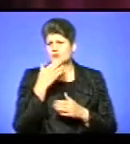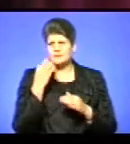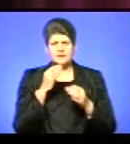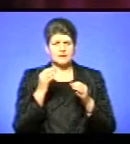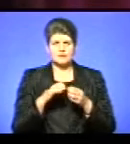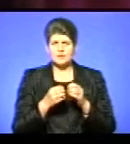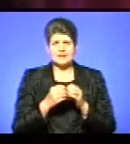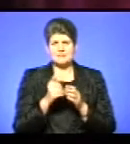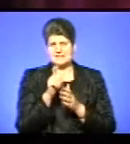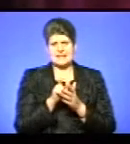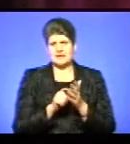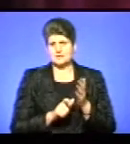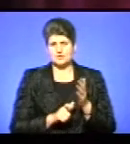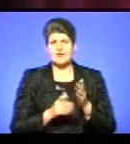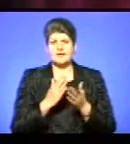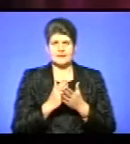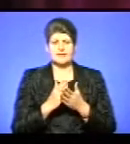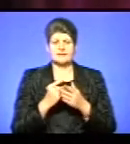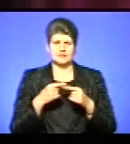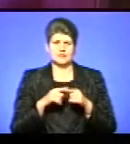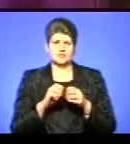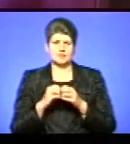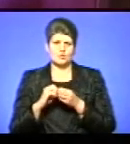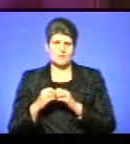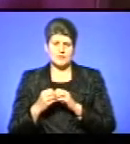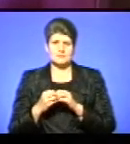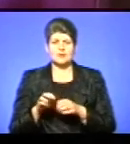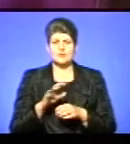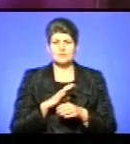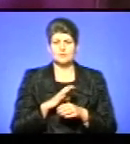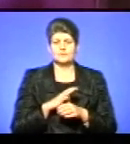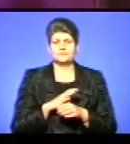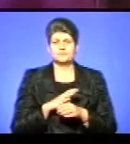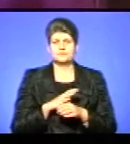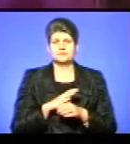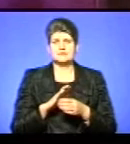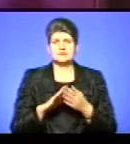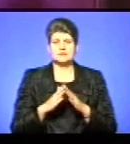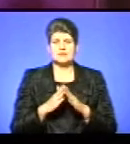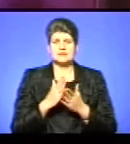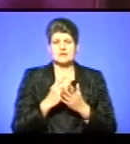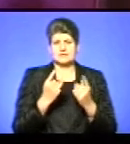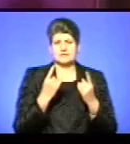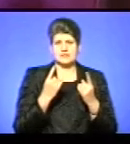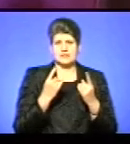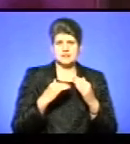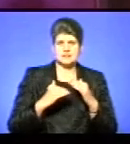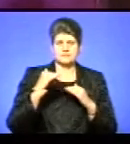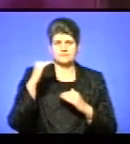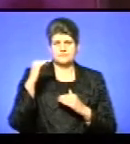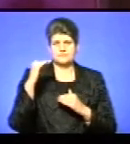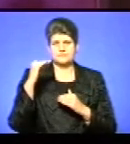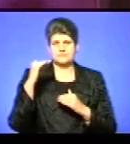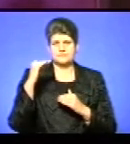проблем із текстом, але є технічні проблеми. Велика тиситура. І є, як і великі стрибки, і